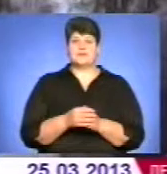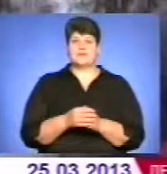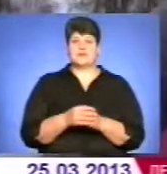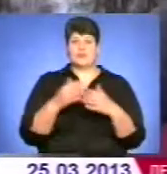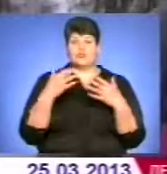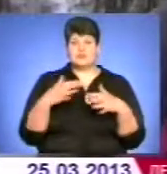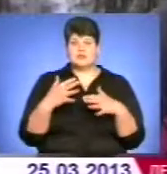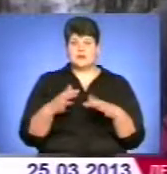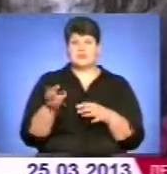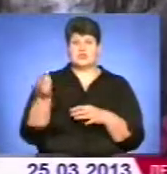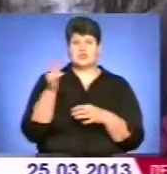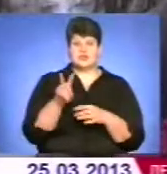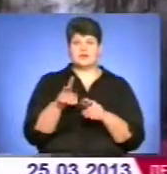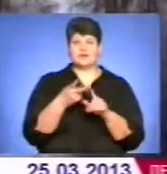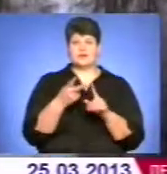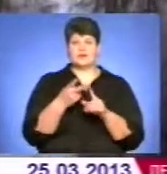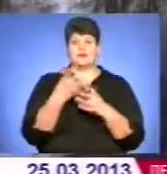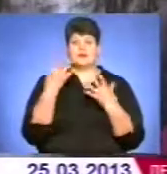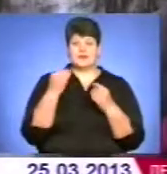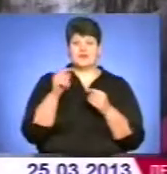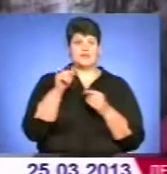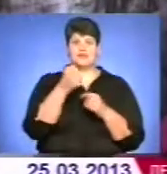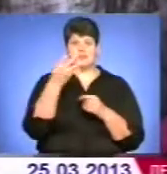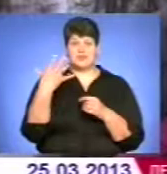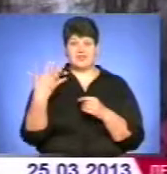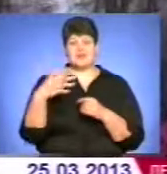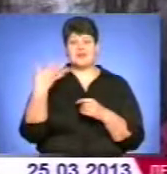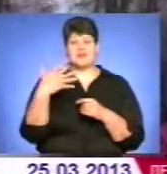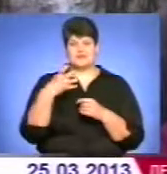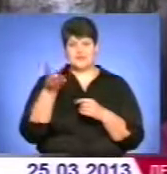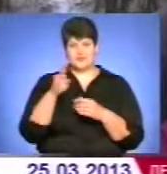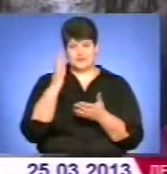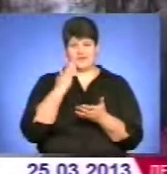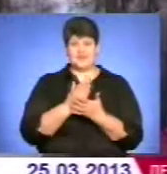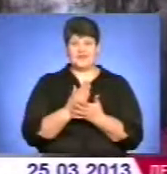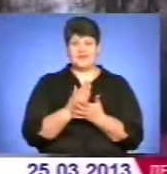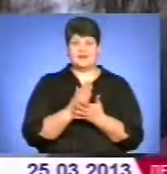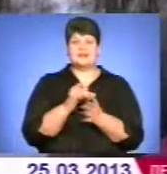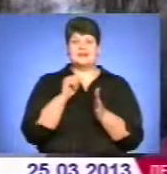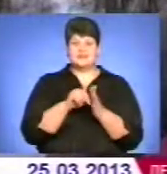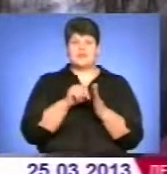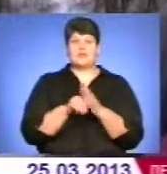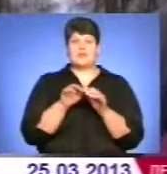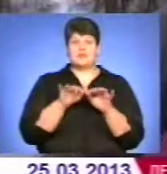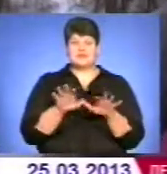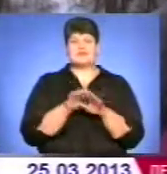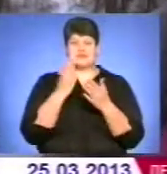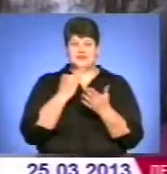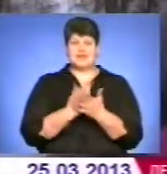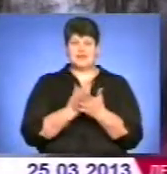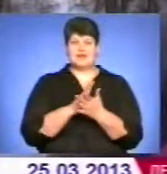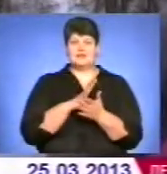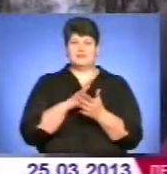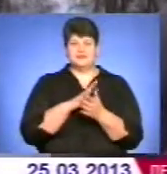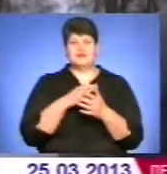Вже прийшли на слідуючий день, то бачимо їх вже тут не 15, а біля 50 штук. Значить процес пішов. Правда, були ще